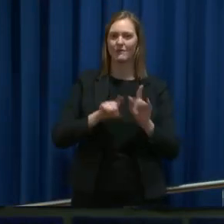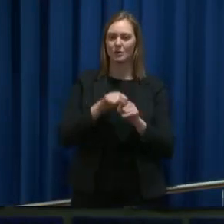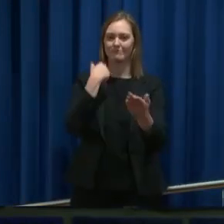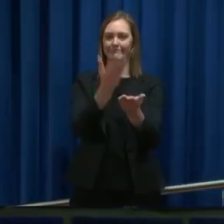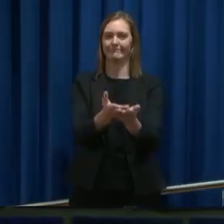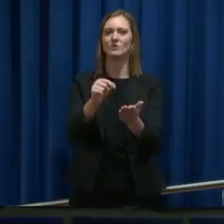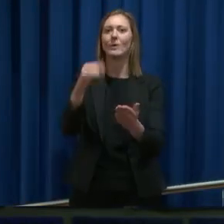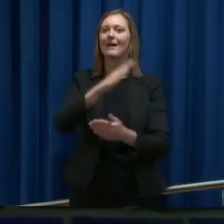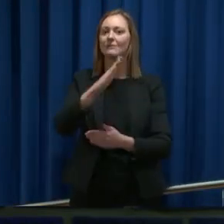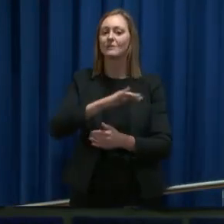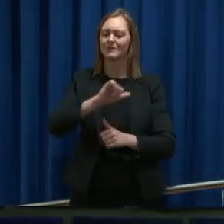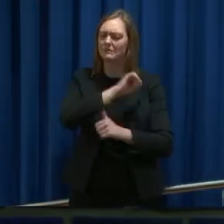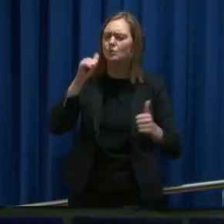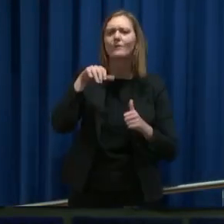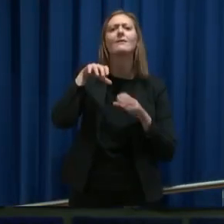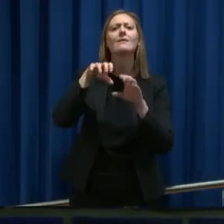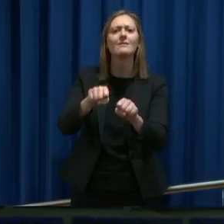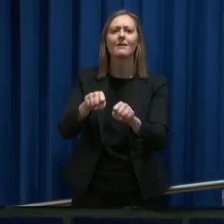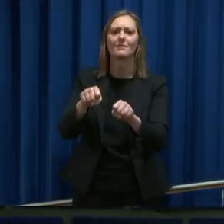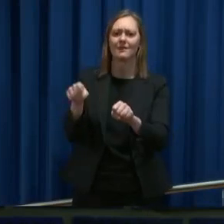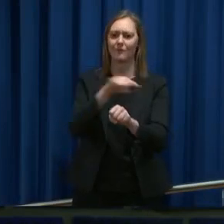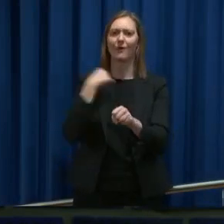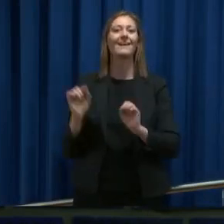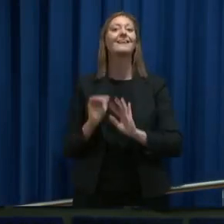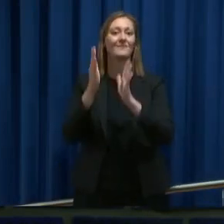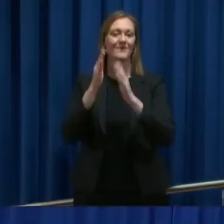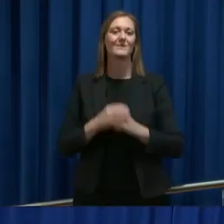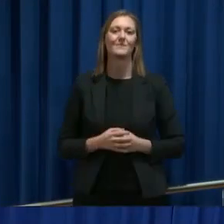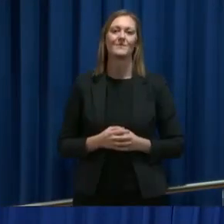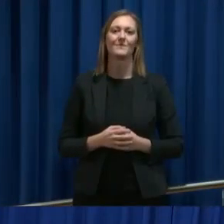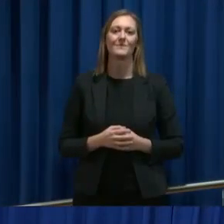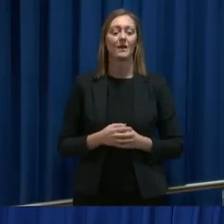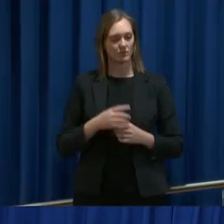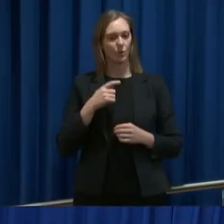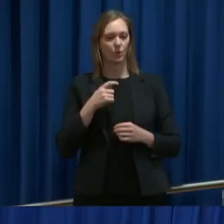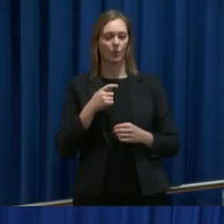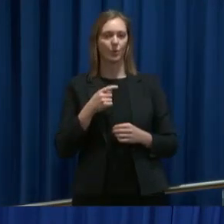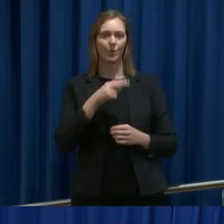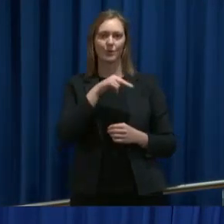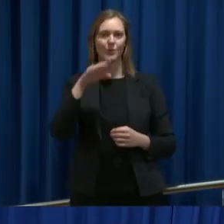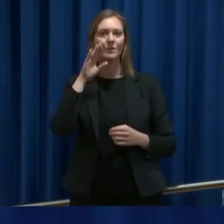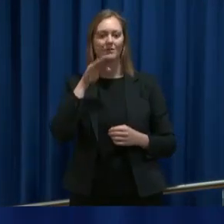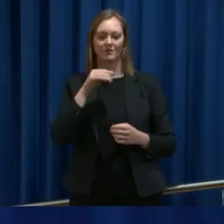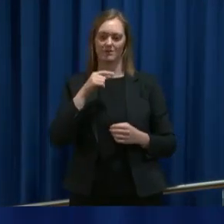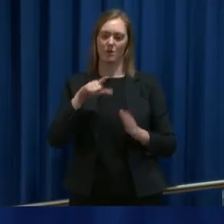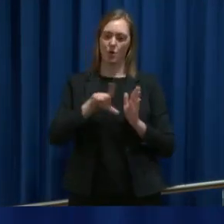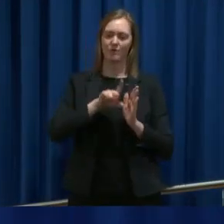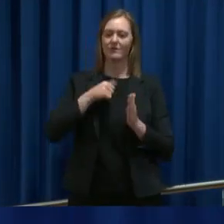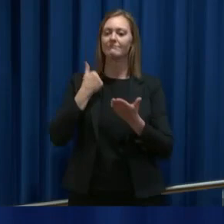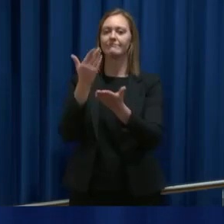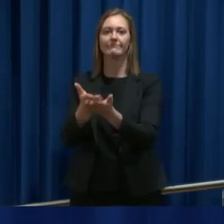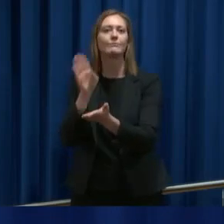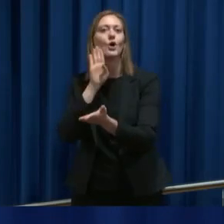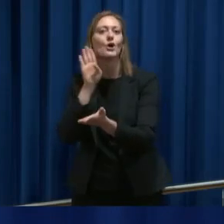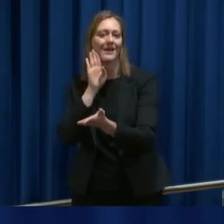som er så dramatisk inngripen i livet til oss alle? NOU har jo vært ute og vært på høring og vært diskusjoner knyttet til